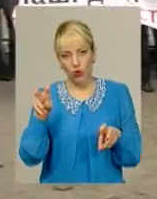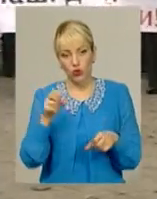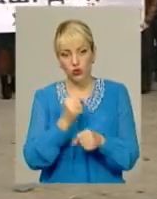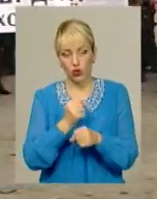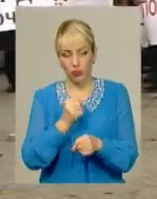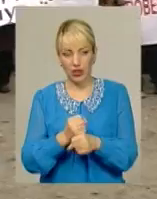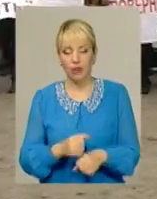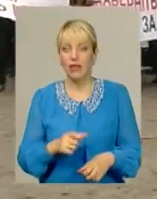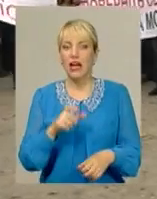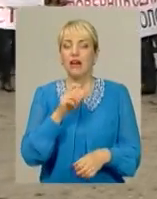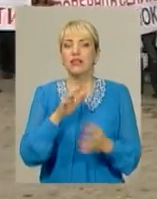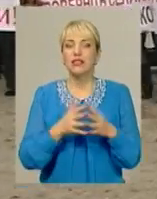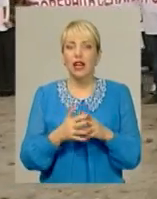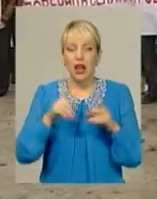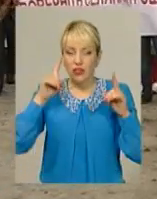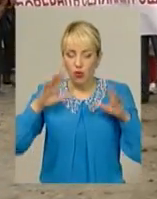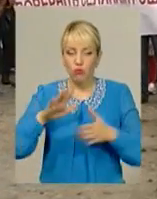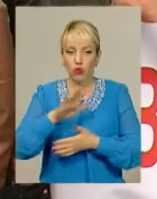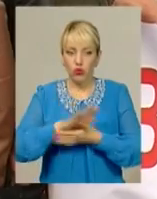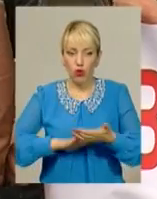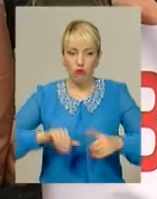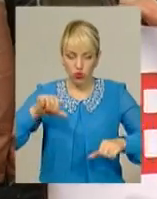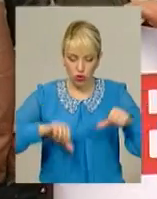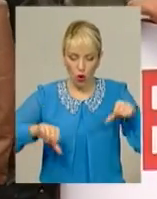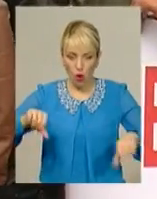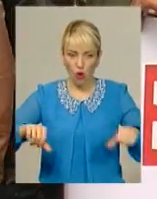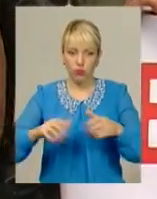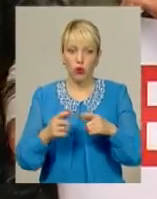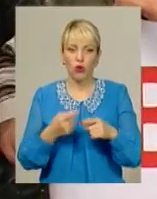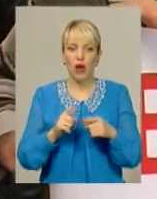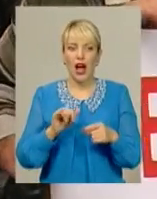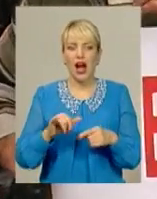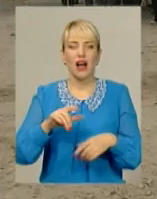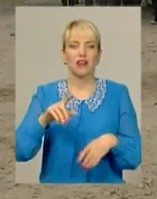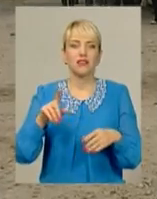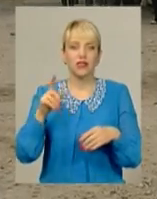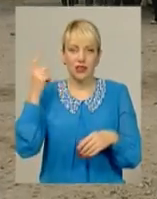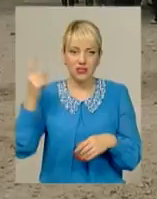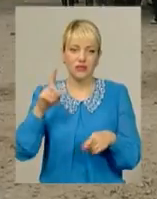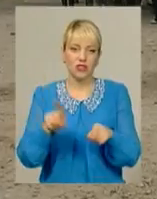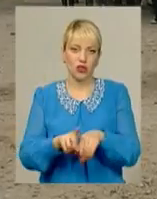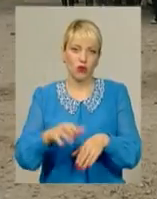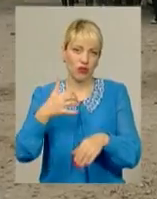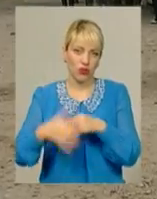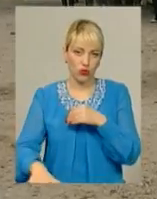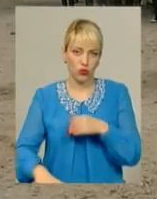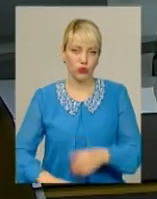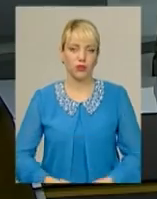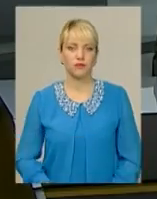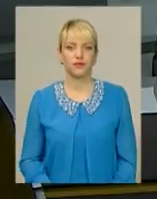Селяни в розпечі і продовжують облогу. Власники заводу боржника продовжують усе ігнорувати. Продовження, напевно, буде.